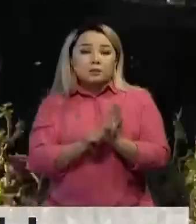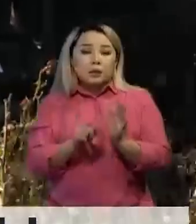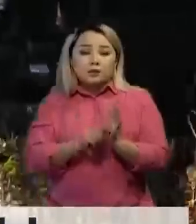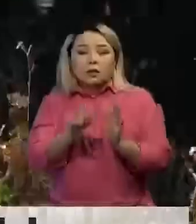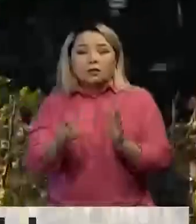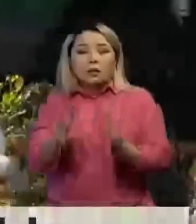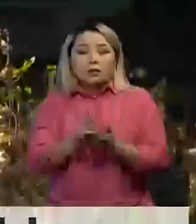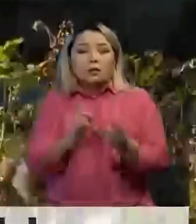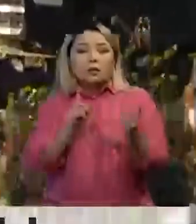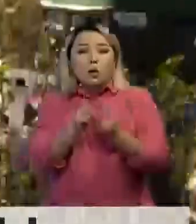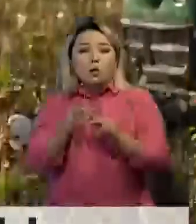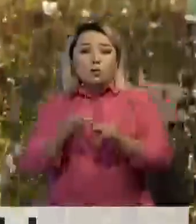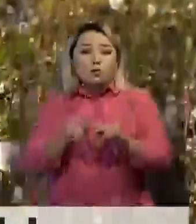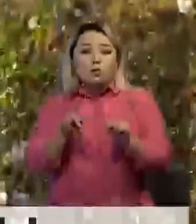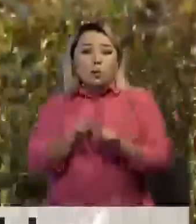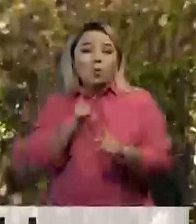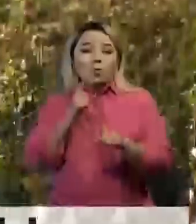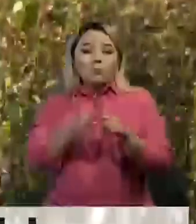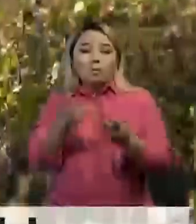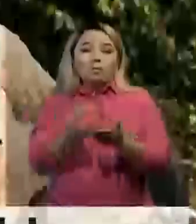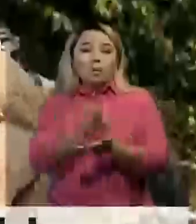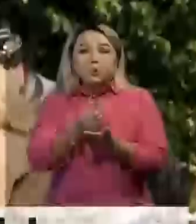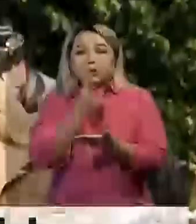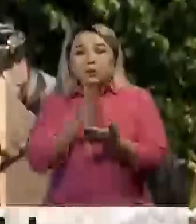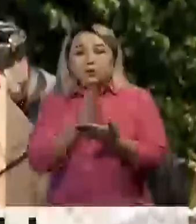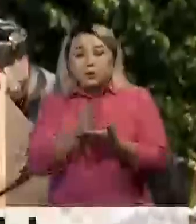кезеседі. Олар үшін бұл қосымша табыс көзе.